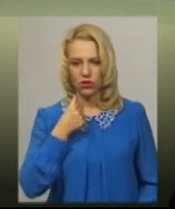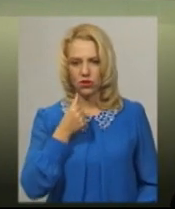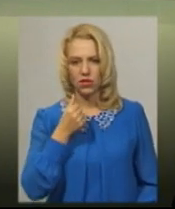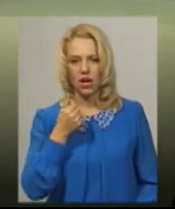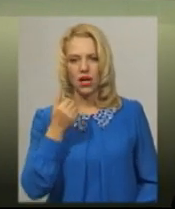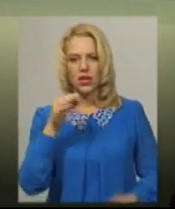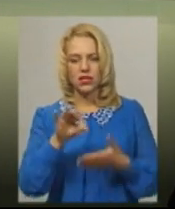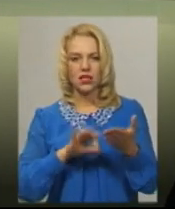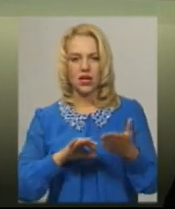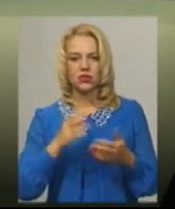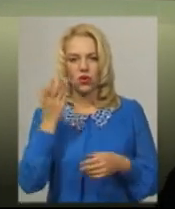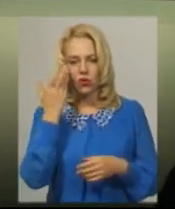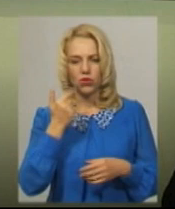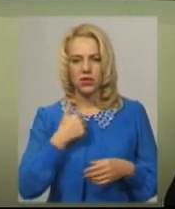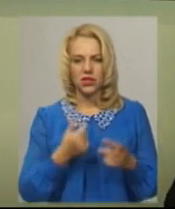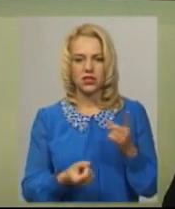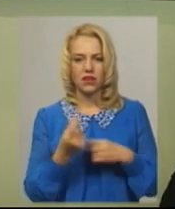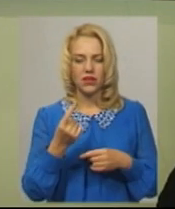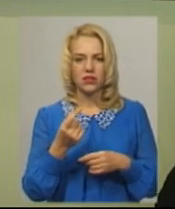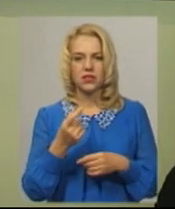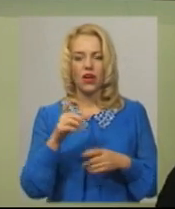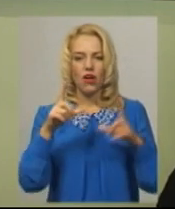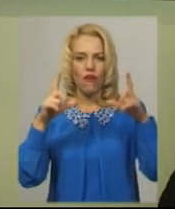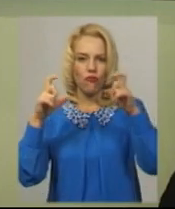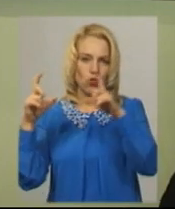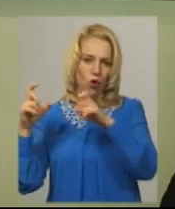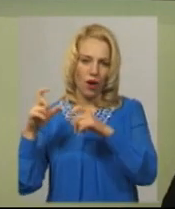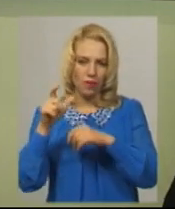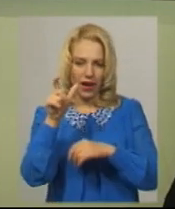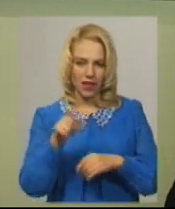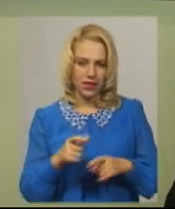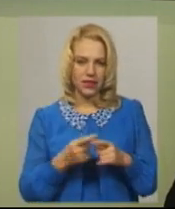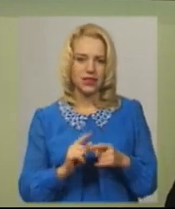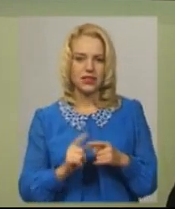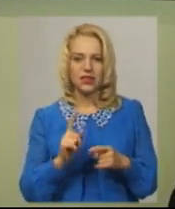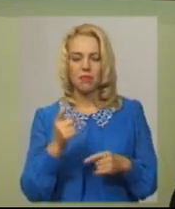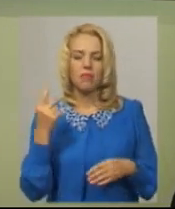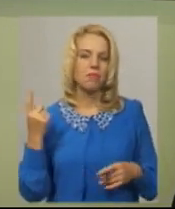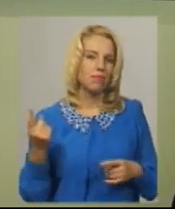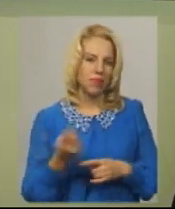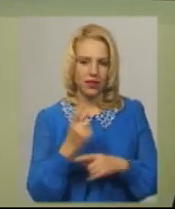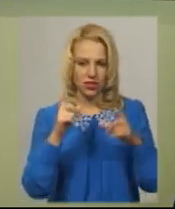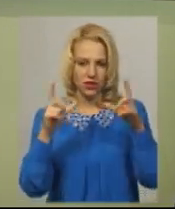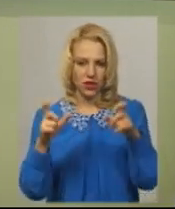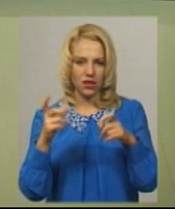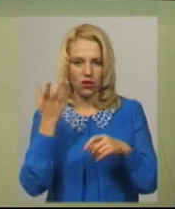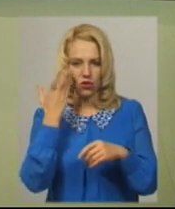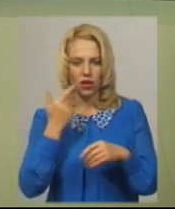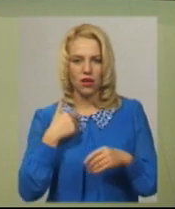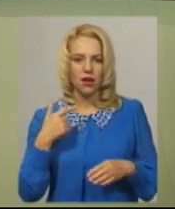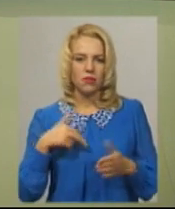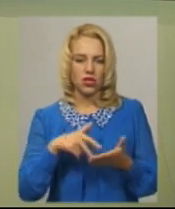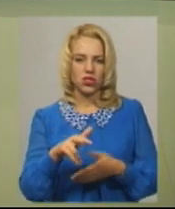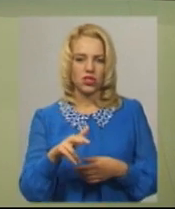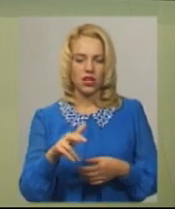одразу, коли в мене в руках з'явився фотоапарат. Це одна з найперших світлин, тобто найперших, коли вийшла гуляти.